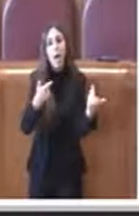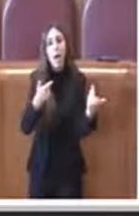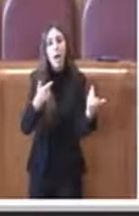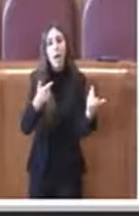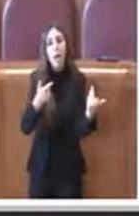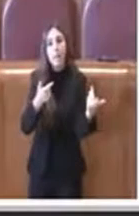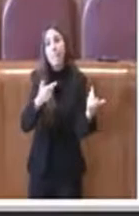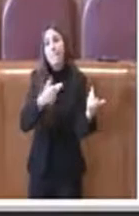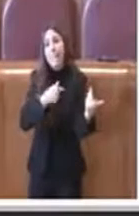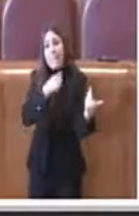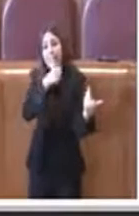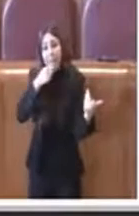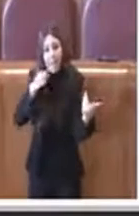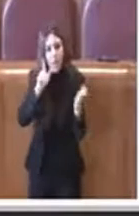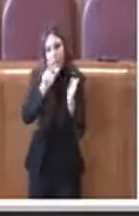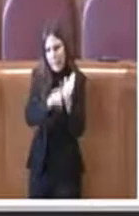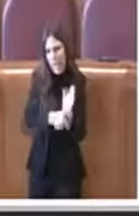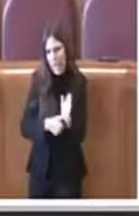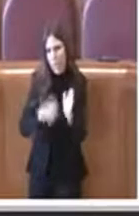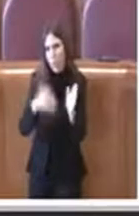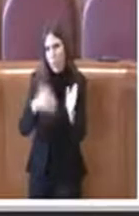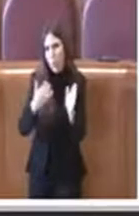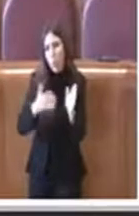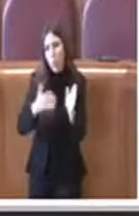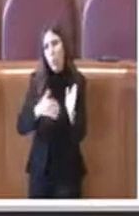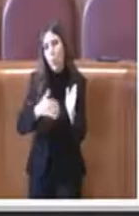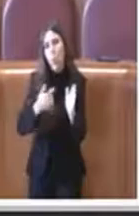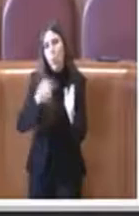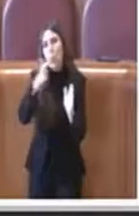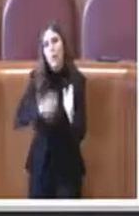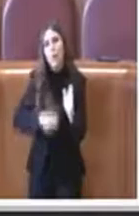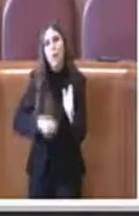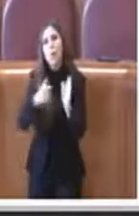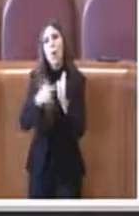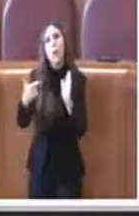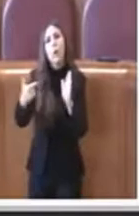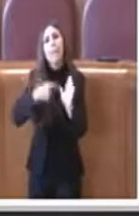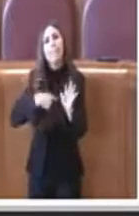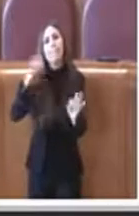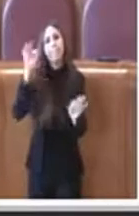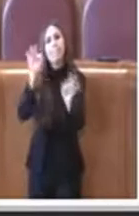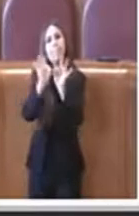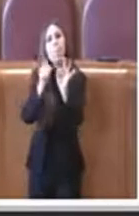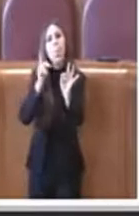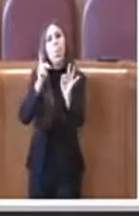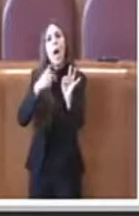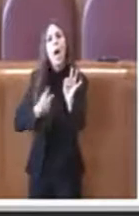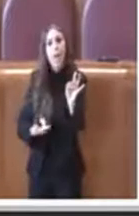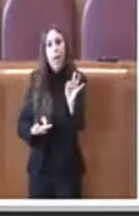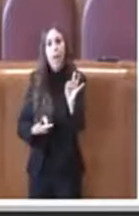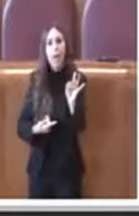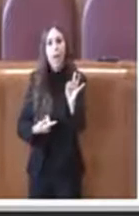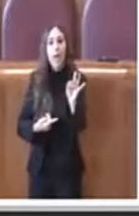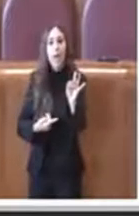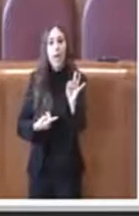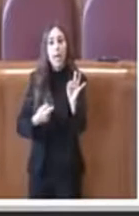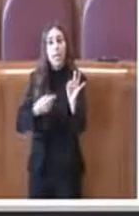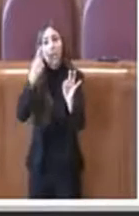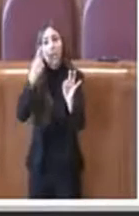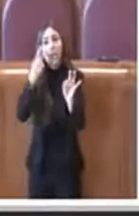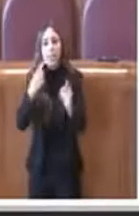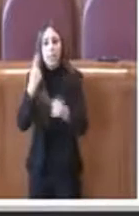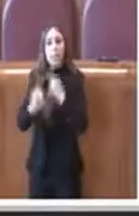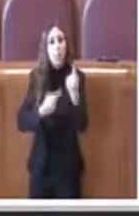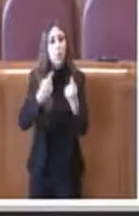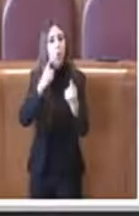veramente tanto tempo per poter arrivare a determinare come qual era la situazione migliore ora